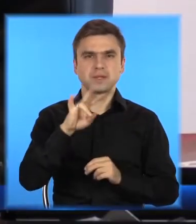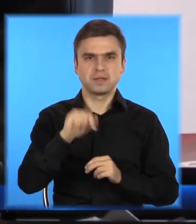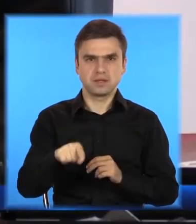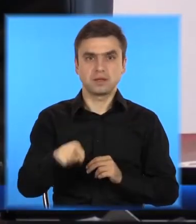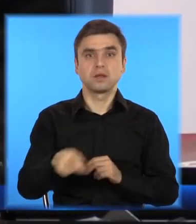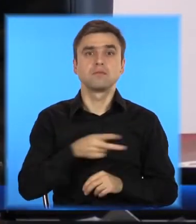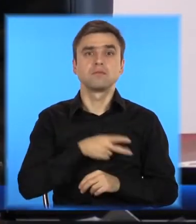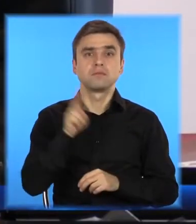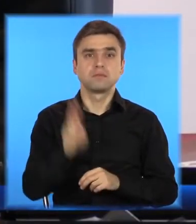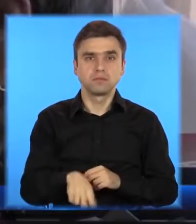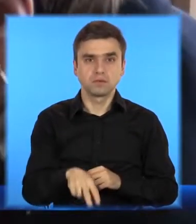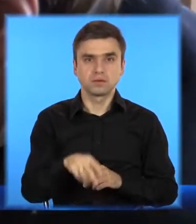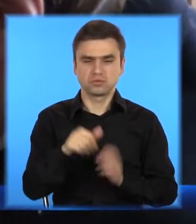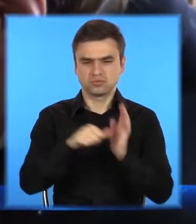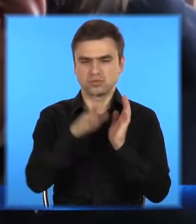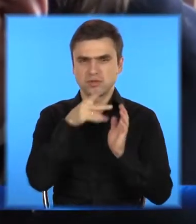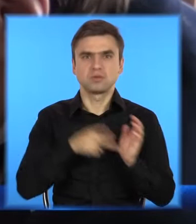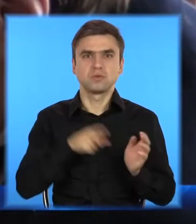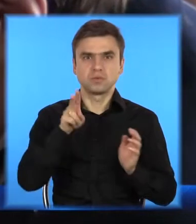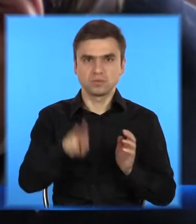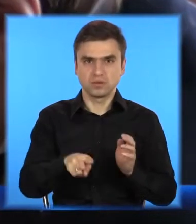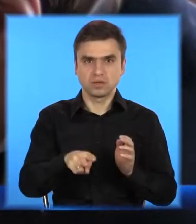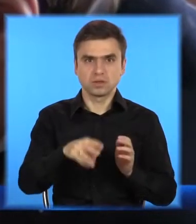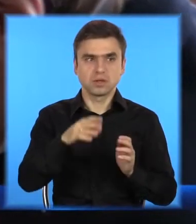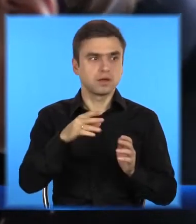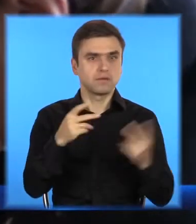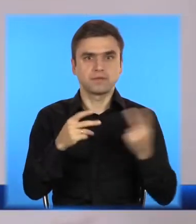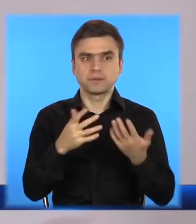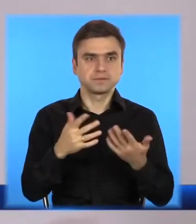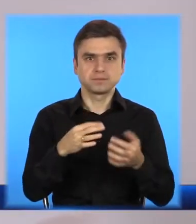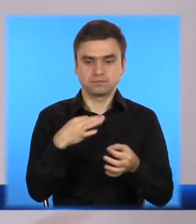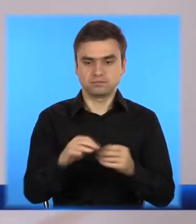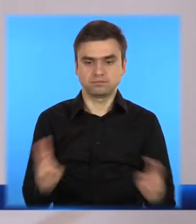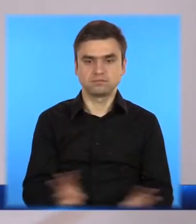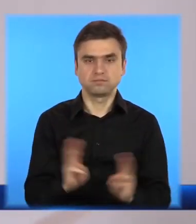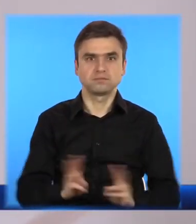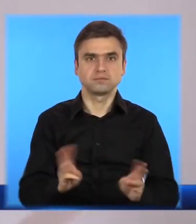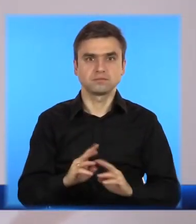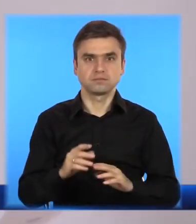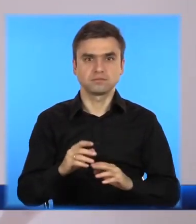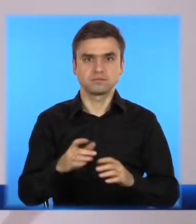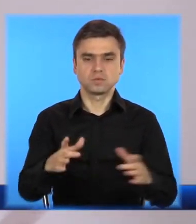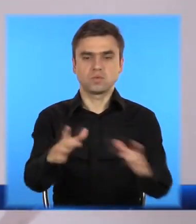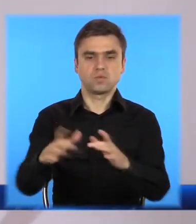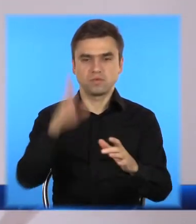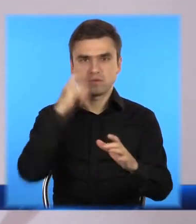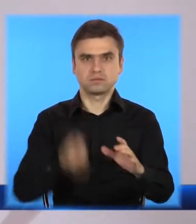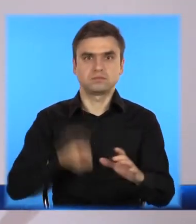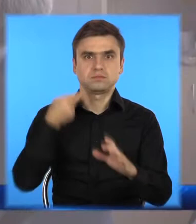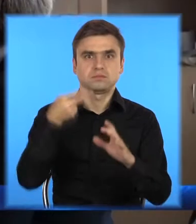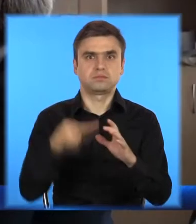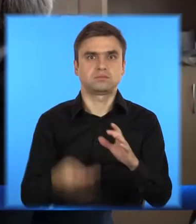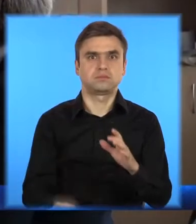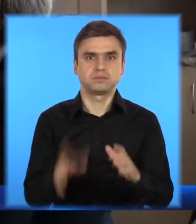Відтепер справу загиблої шестирічної дівчинки розглядають у Центральному міському суді. Перше попереднє засідання відбулося